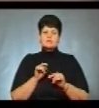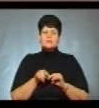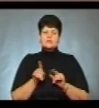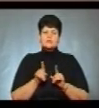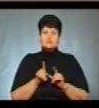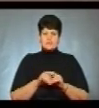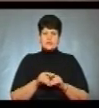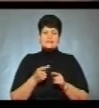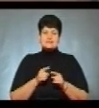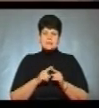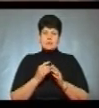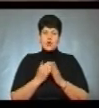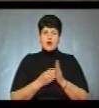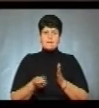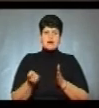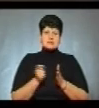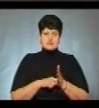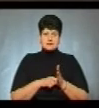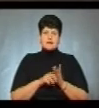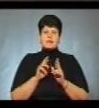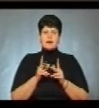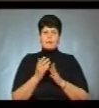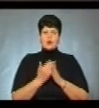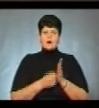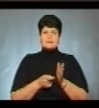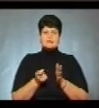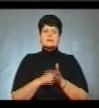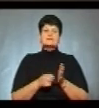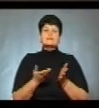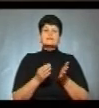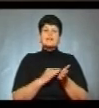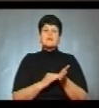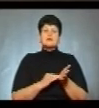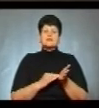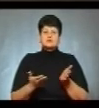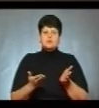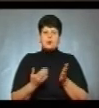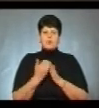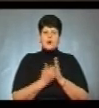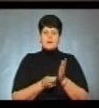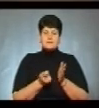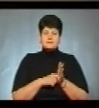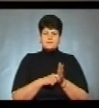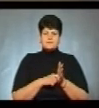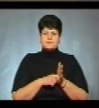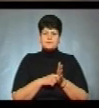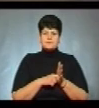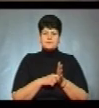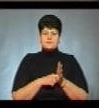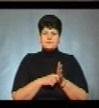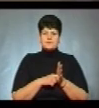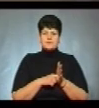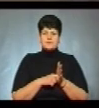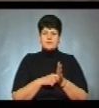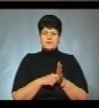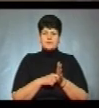ця програма закрита. Як програма закрита? Де це написано? Програма закрита». «Доступні